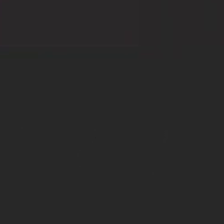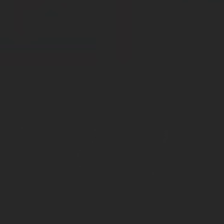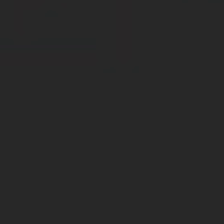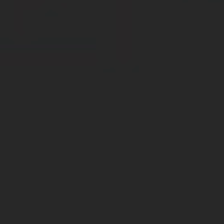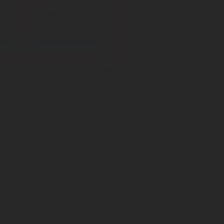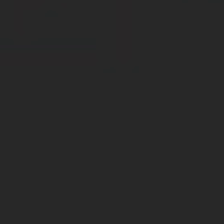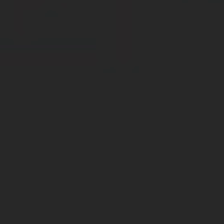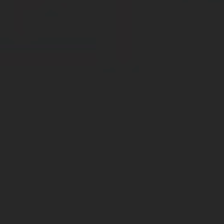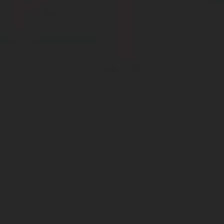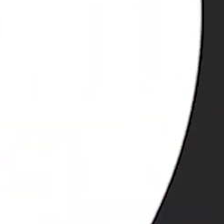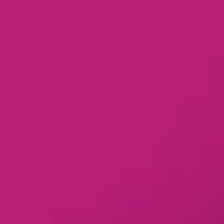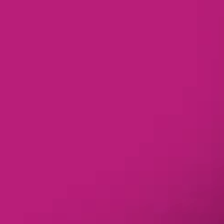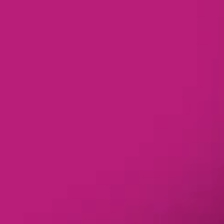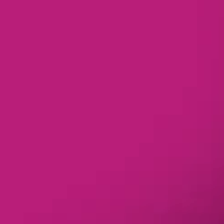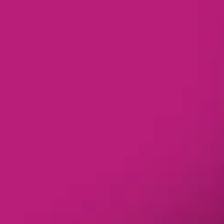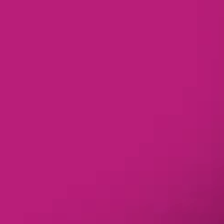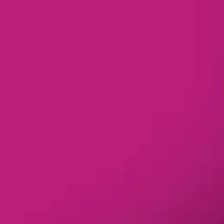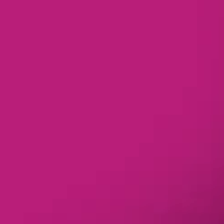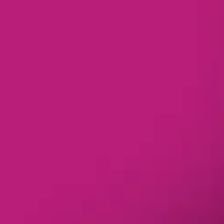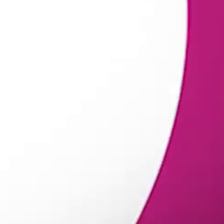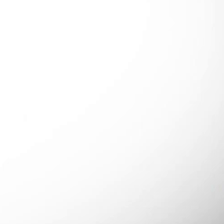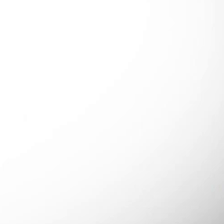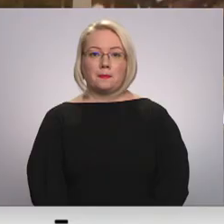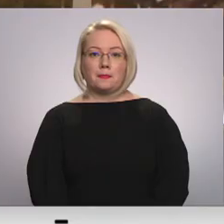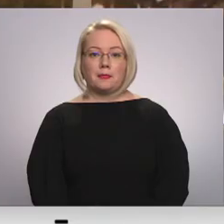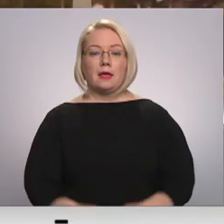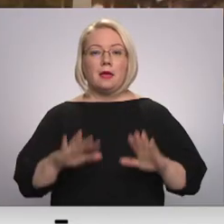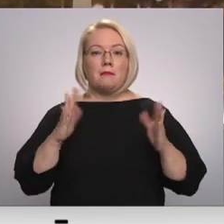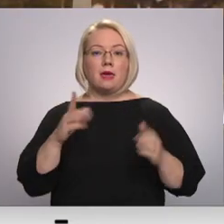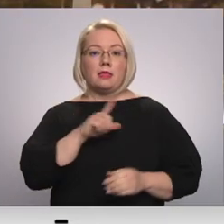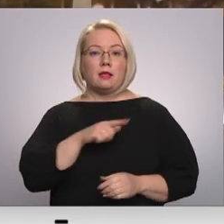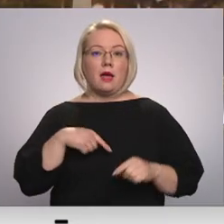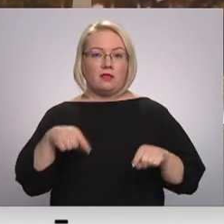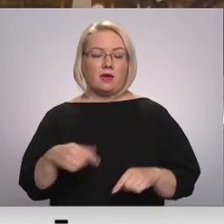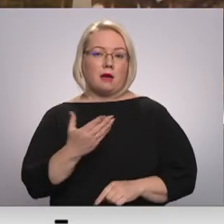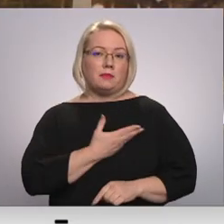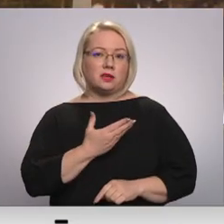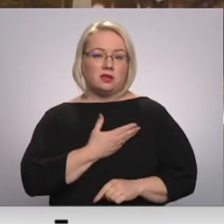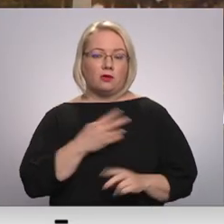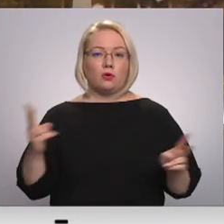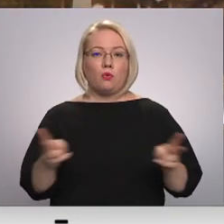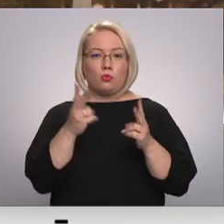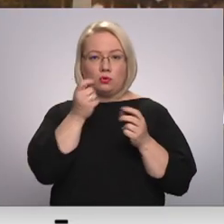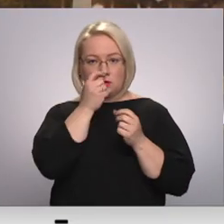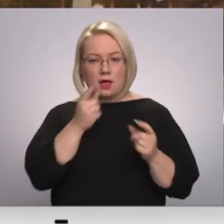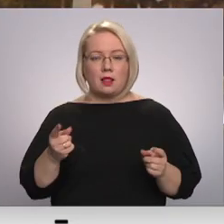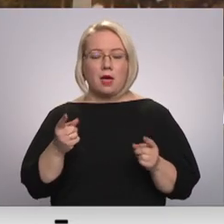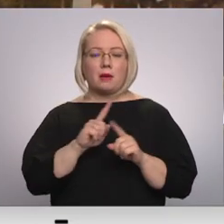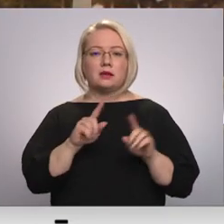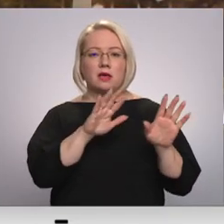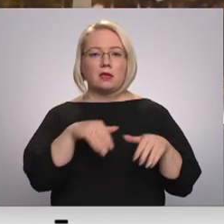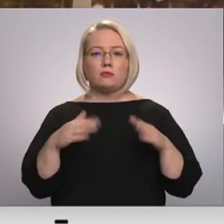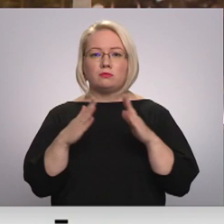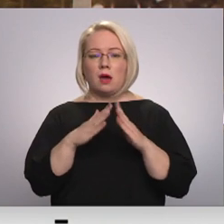Re, visi ēters ir te! Bet ir pat Latvijā piedzīvotu kārtējā uguns nelēm, kas atņēmusi mājas